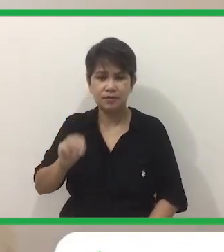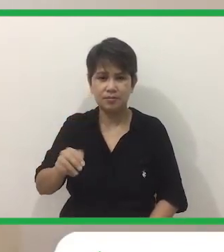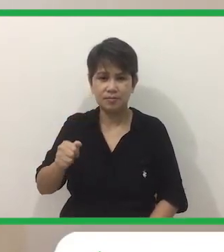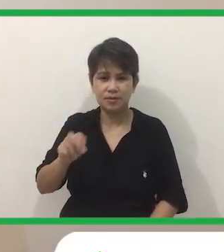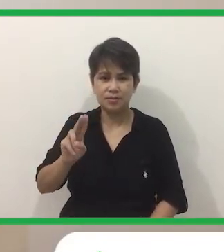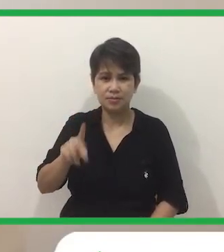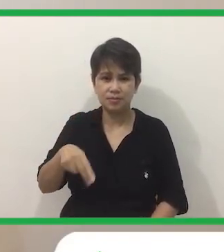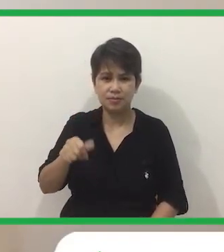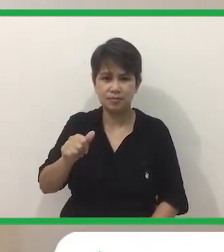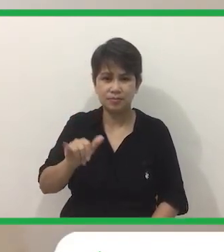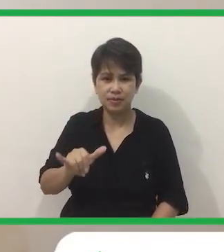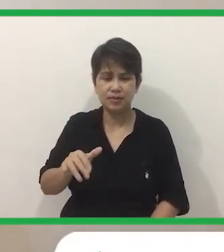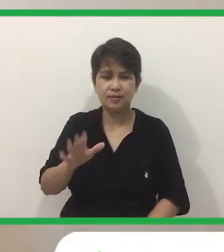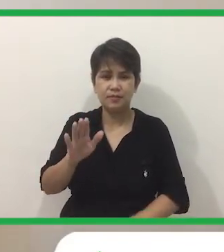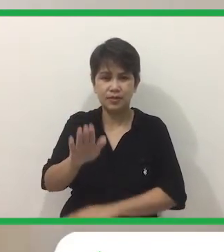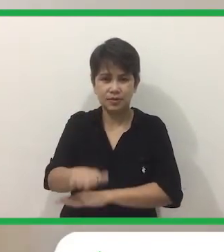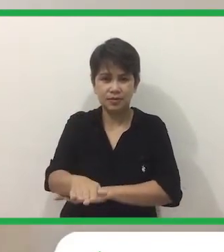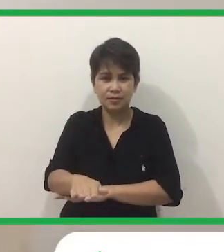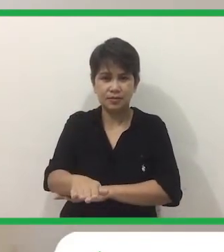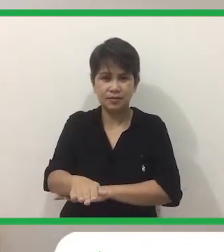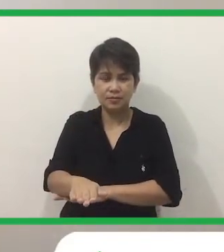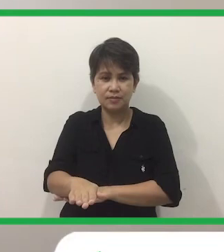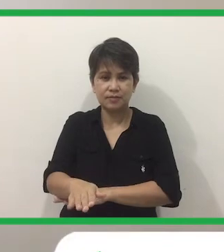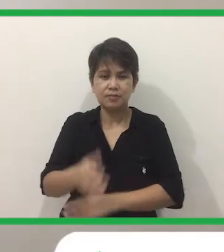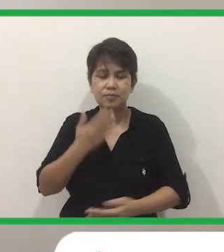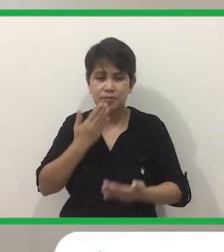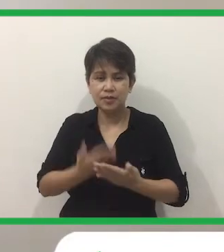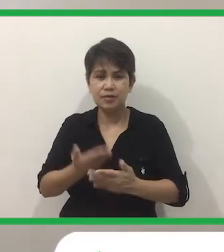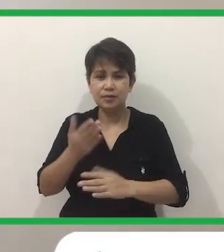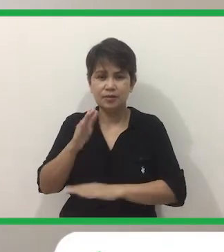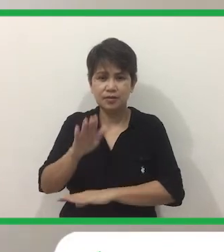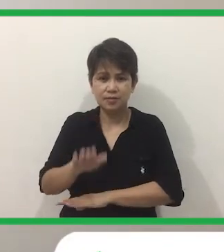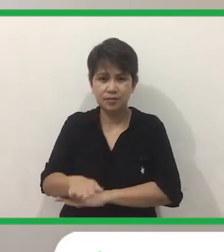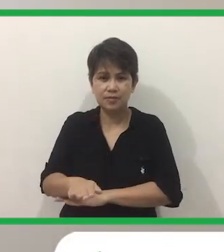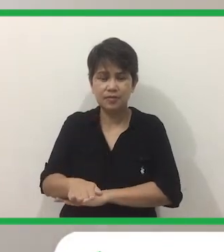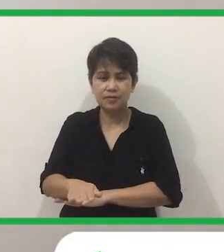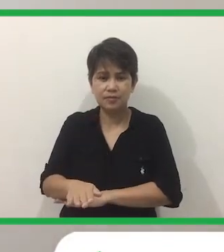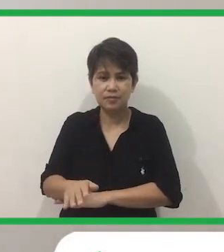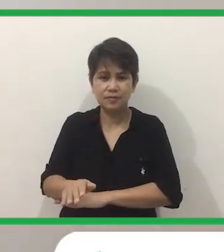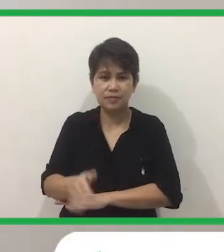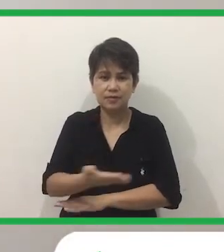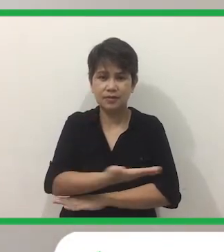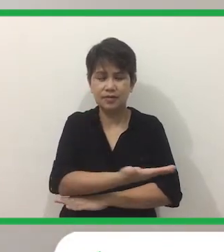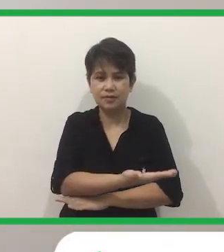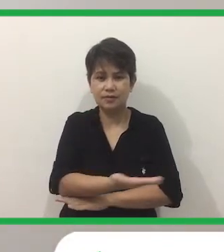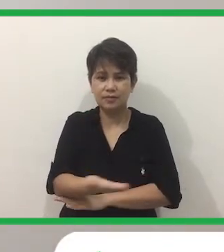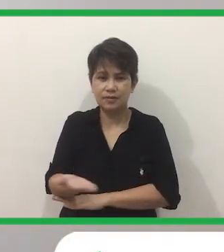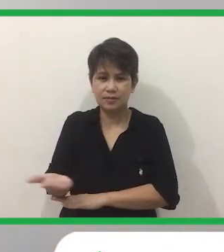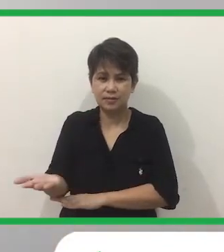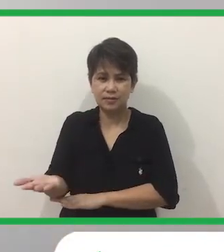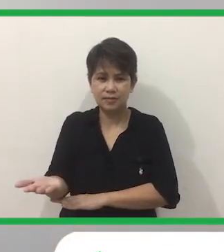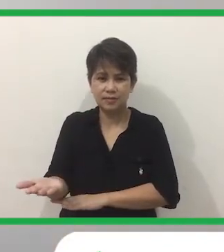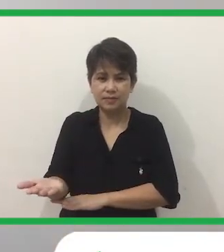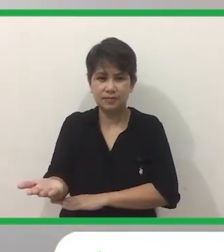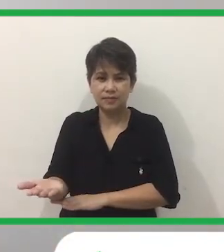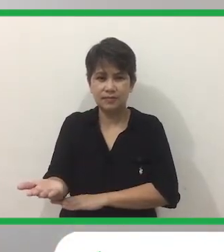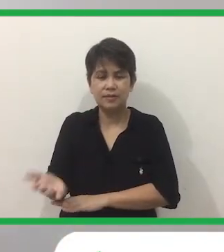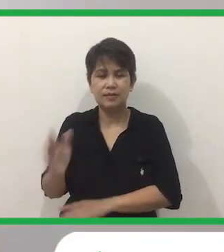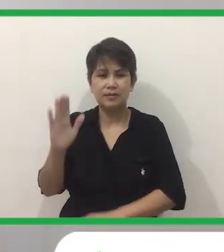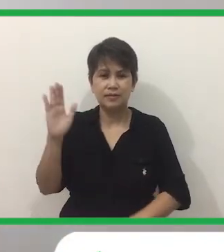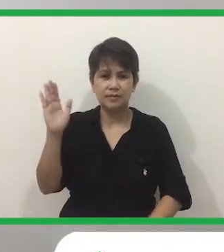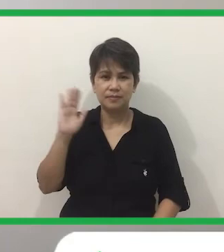Maupay Nga Gabii At Magandang Gabi Sa